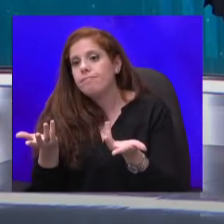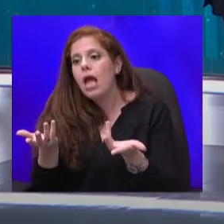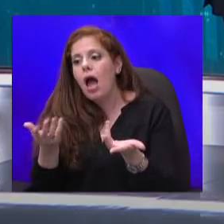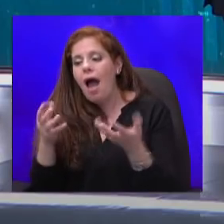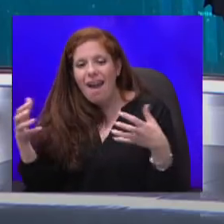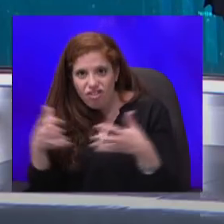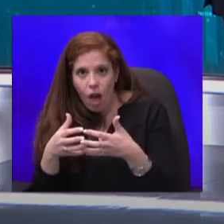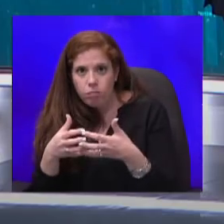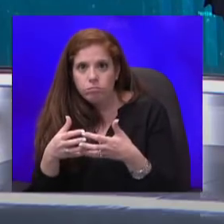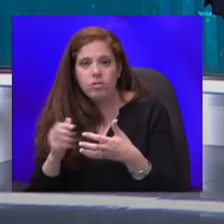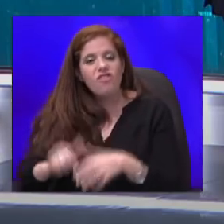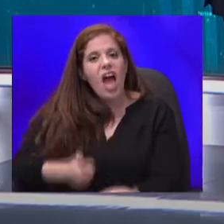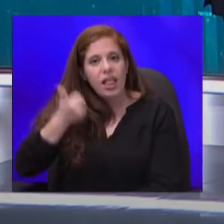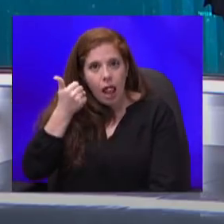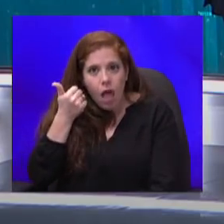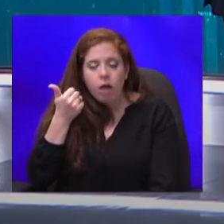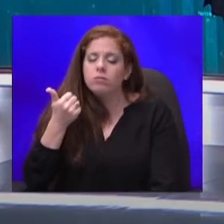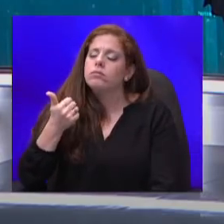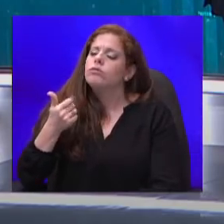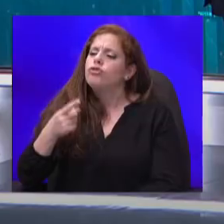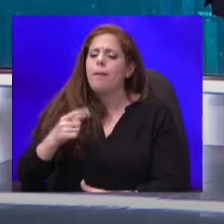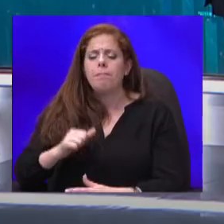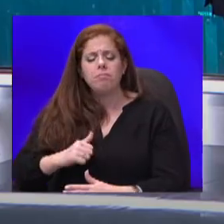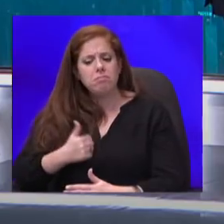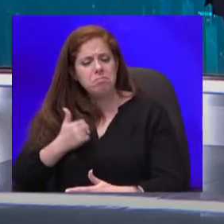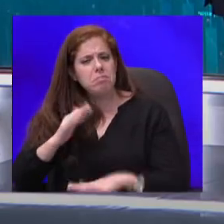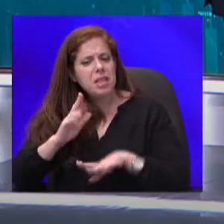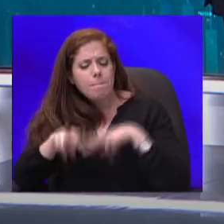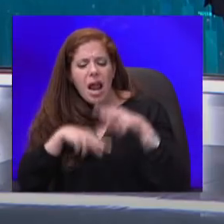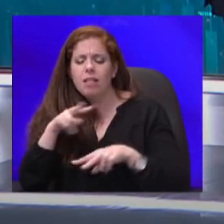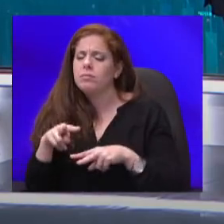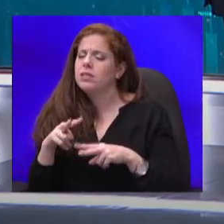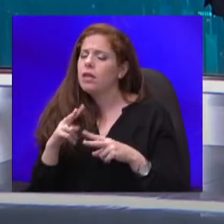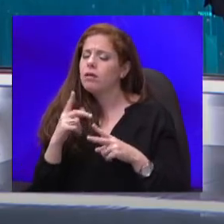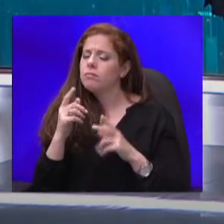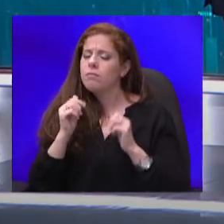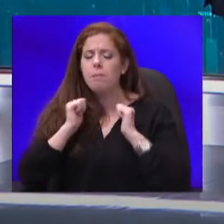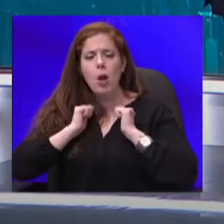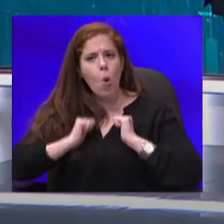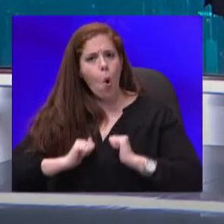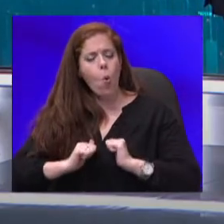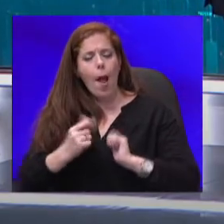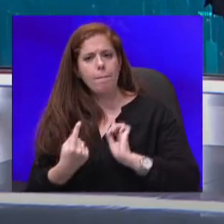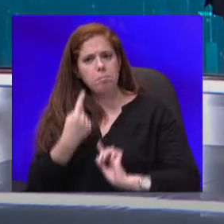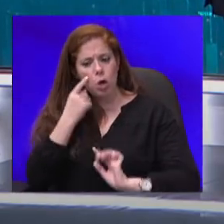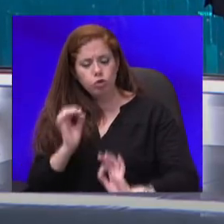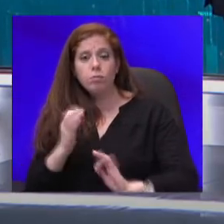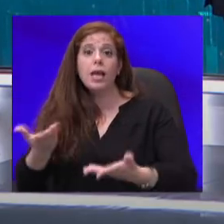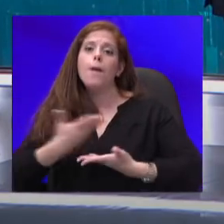שלה, שמנהלת את זה בקור רוח, מרשים מההתחלה, קיבלה ההחלטה העקרונית, אנחנו לא נכנעים,